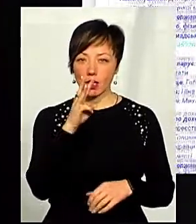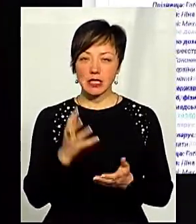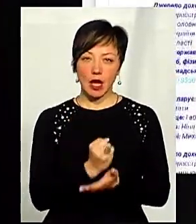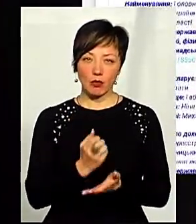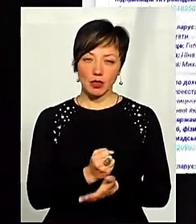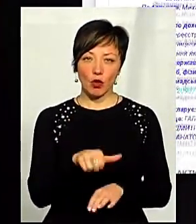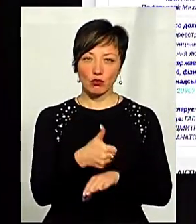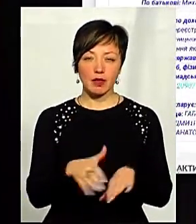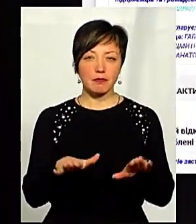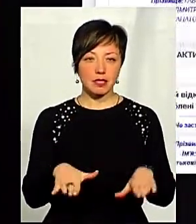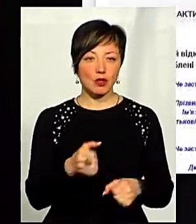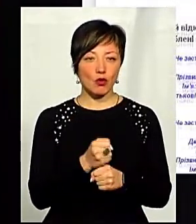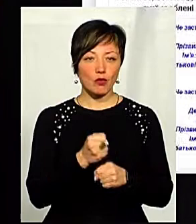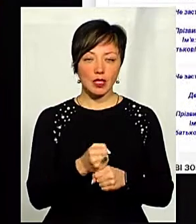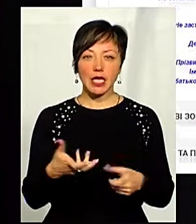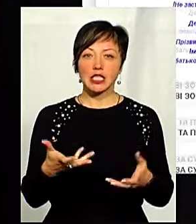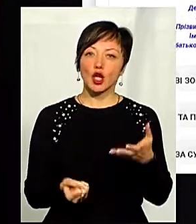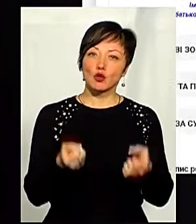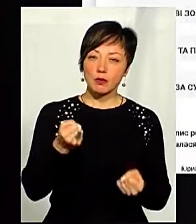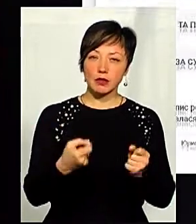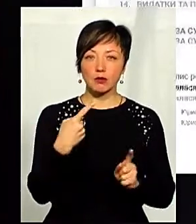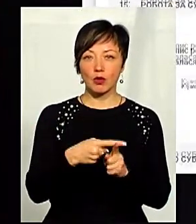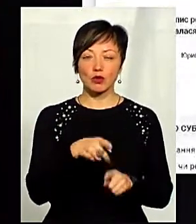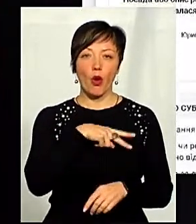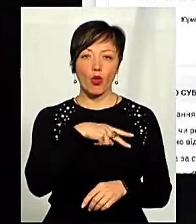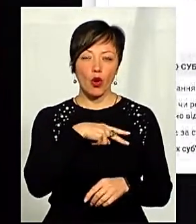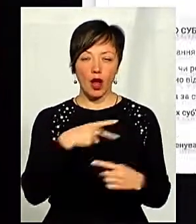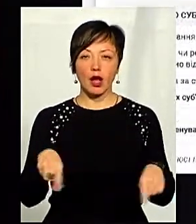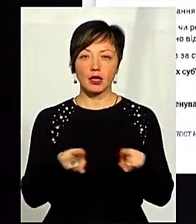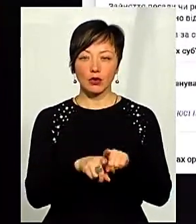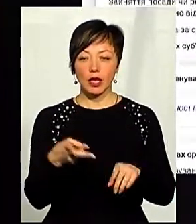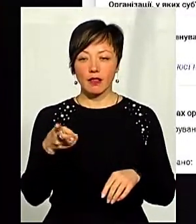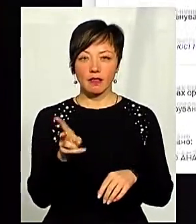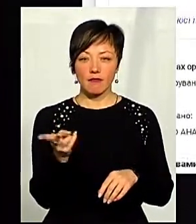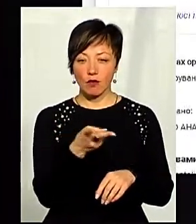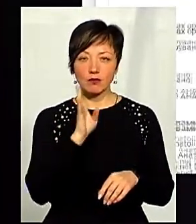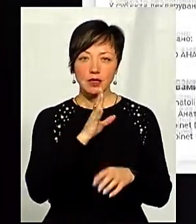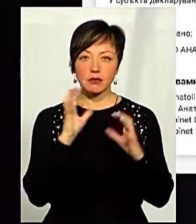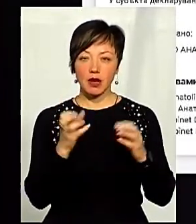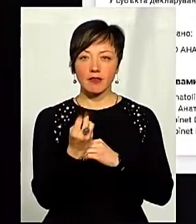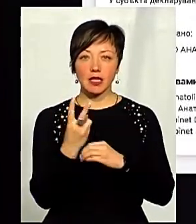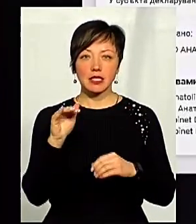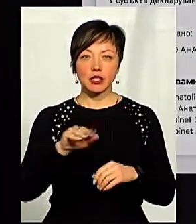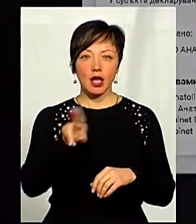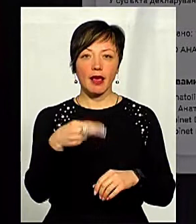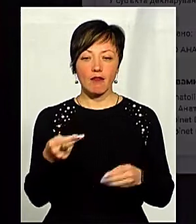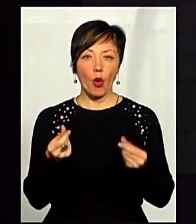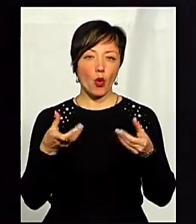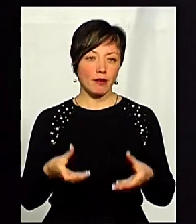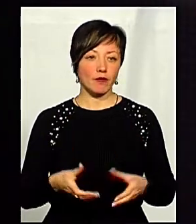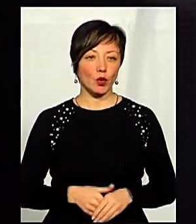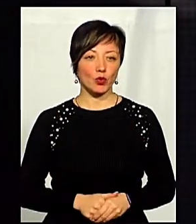основним місцем робот, за суміцнеством, плюс гонорар. А також на двох з матір'ю зберігають 12 тисяч євро готівкою.